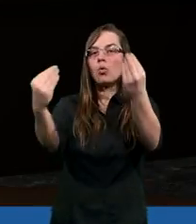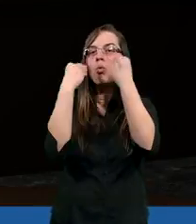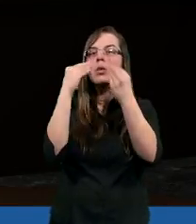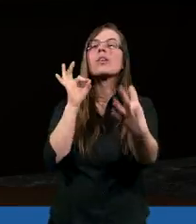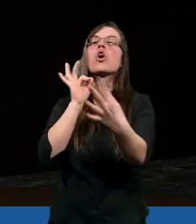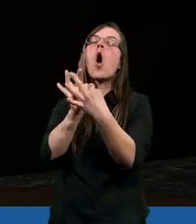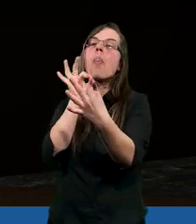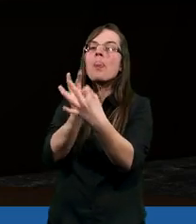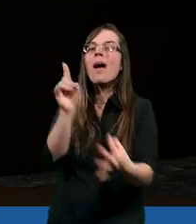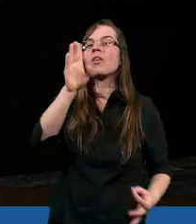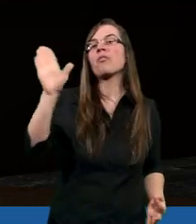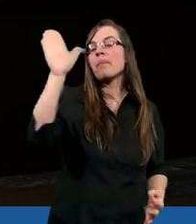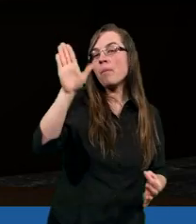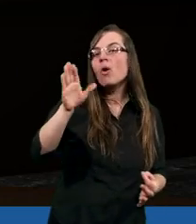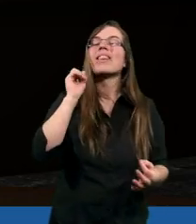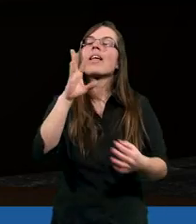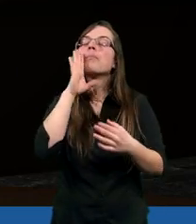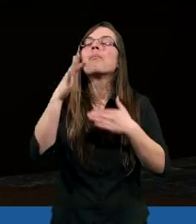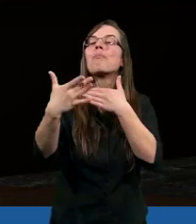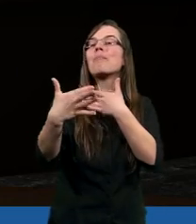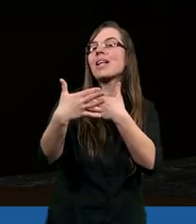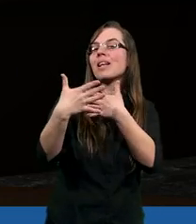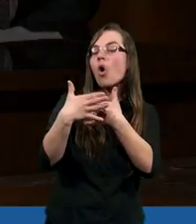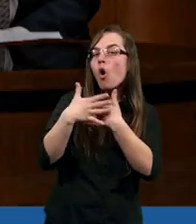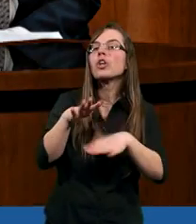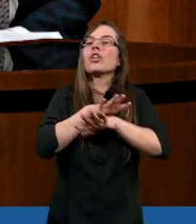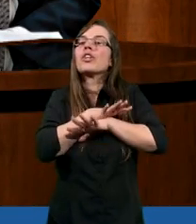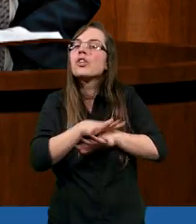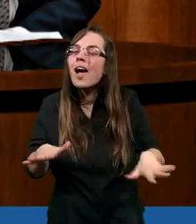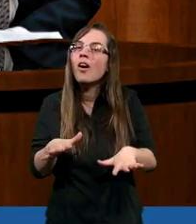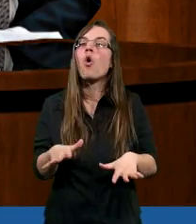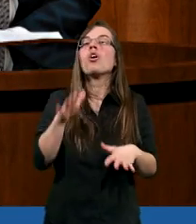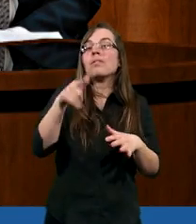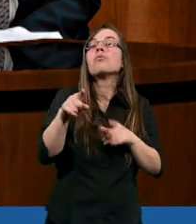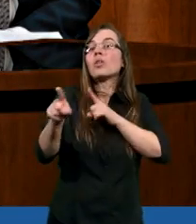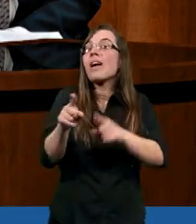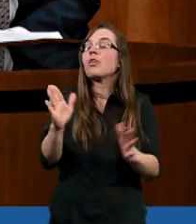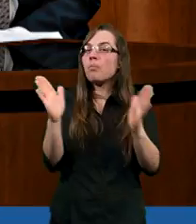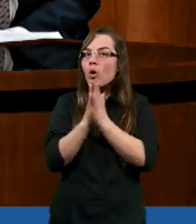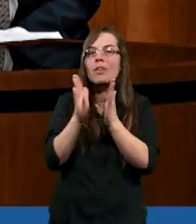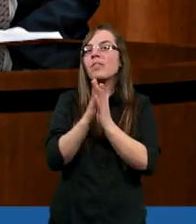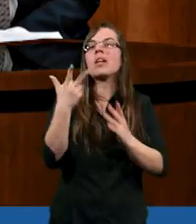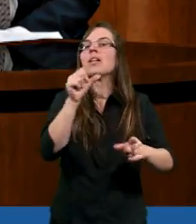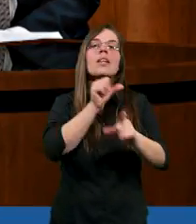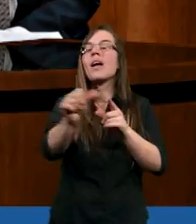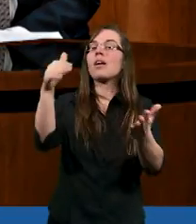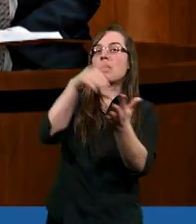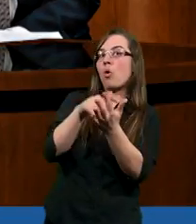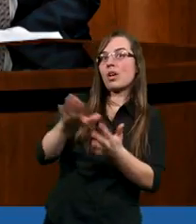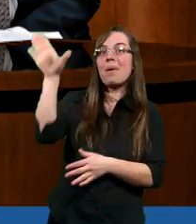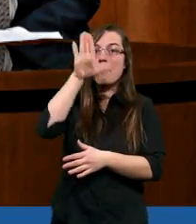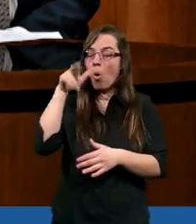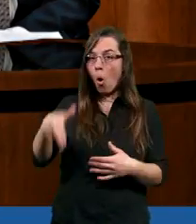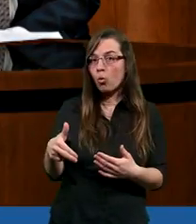relacji z Bogiem. Uczy takiej bliskości, szczerości. Czyli modlitwa nie jest potrzebna